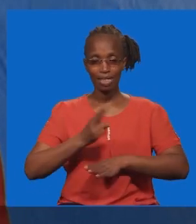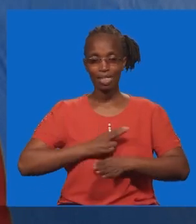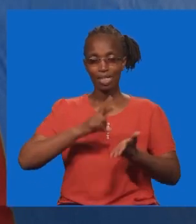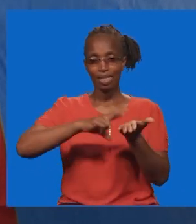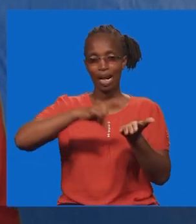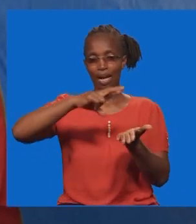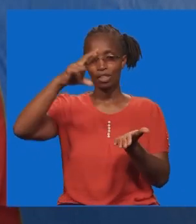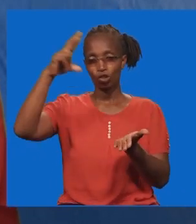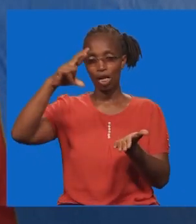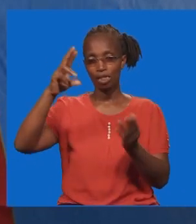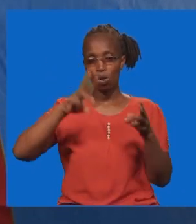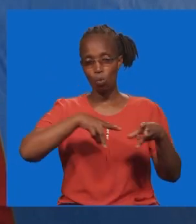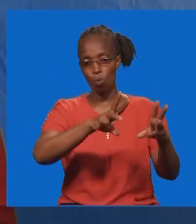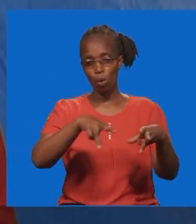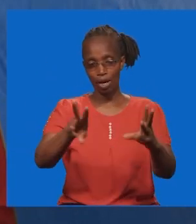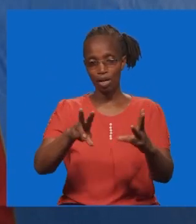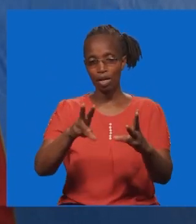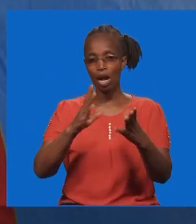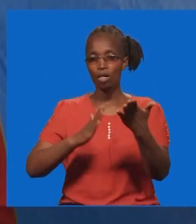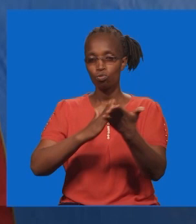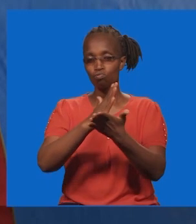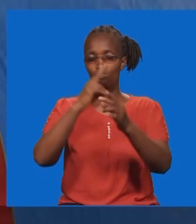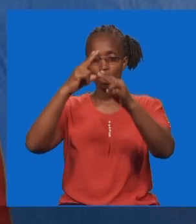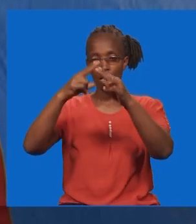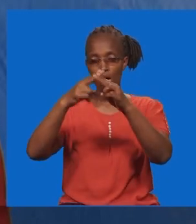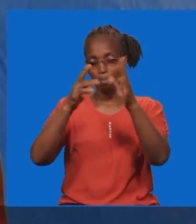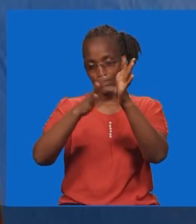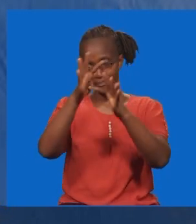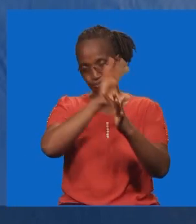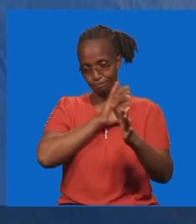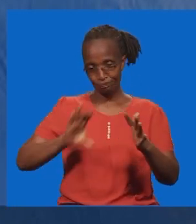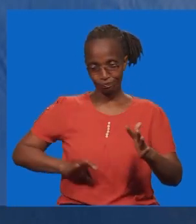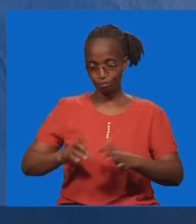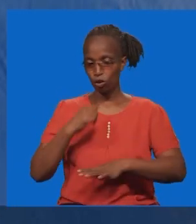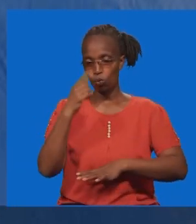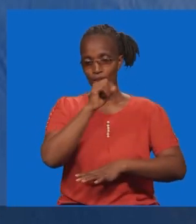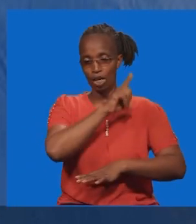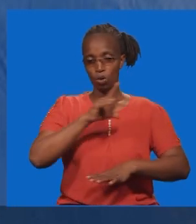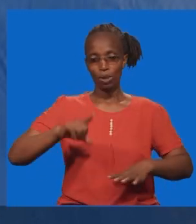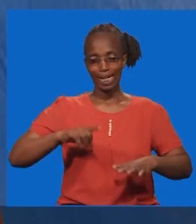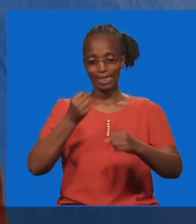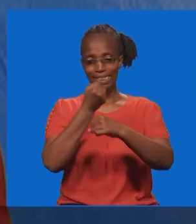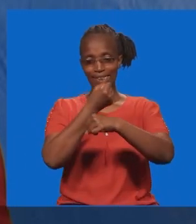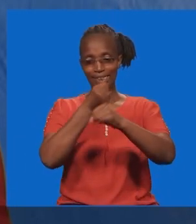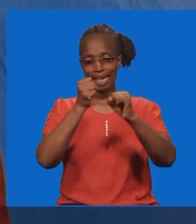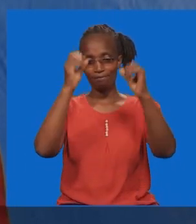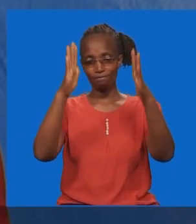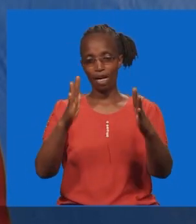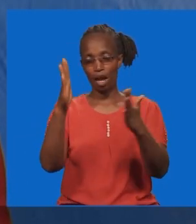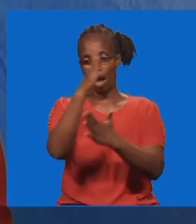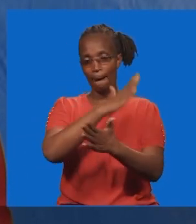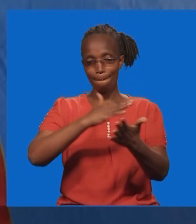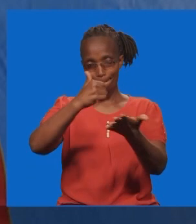katika jia ya haki, na nenolako likapate kwa baraka kwetu. Na nikati kajina la Yesu, harie buwana, na mkombozi wetu,